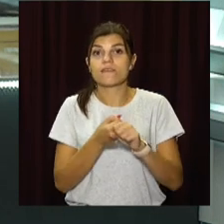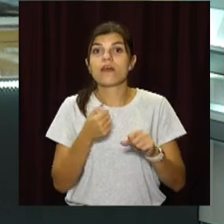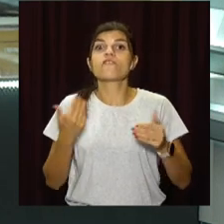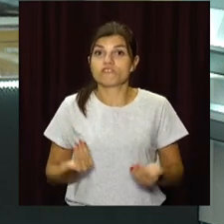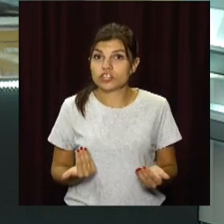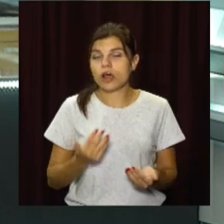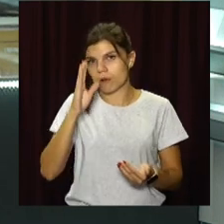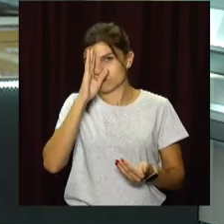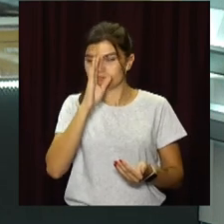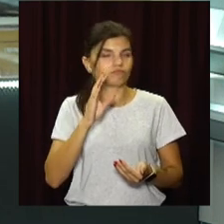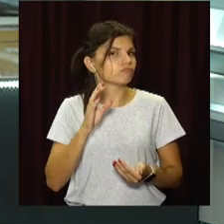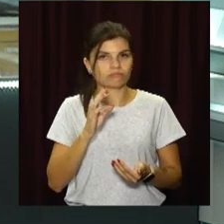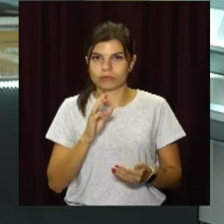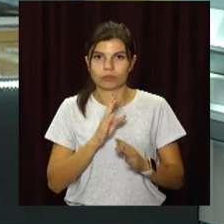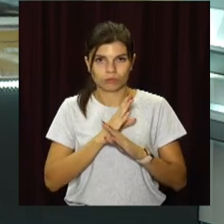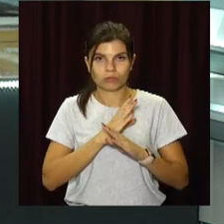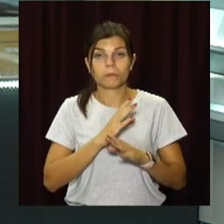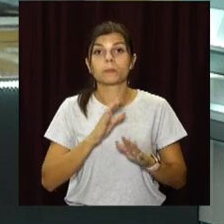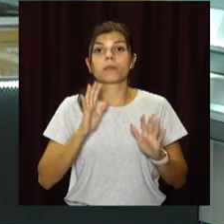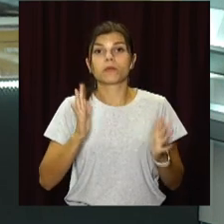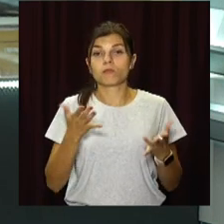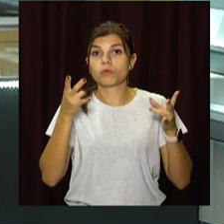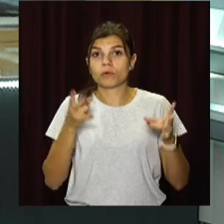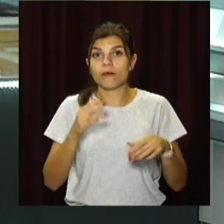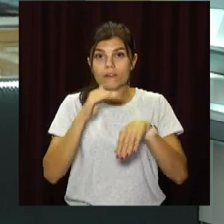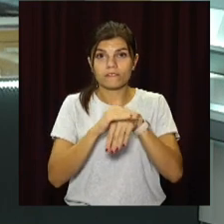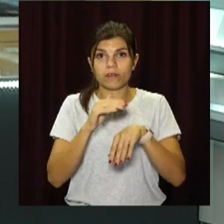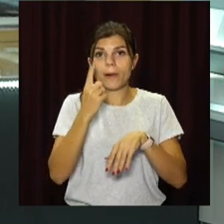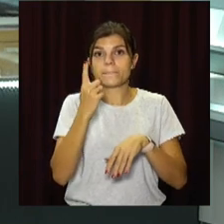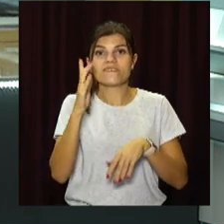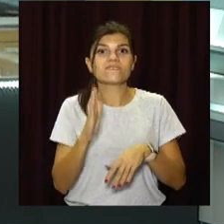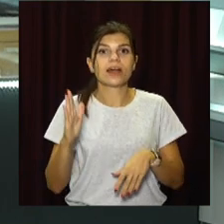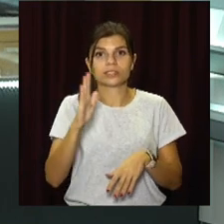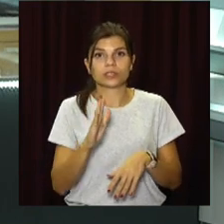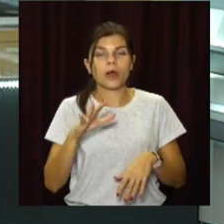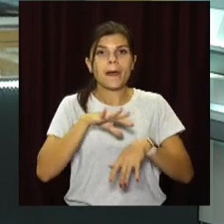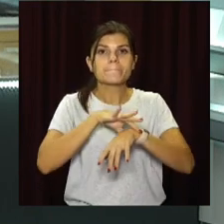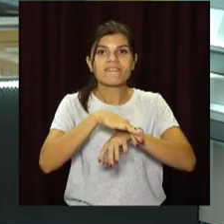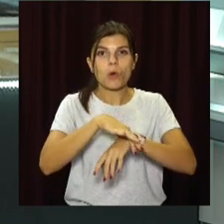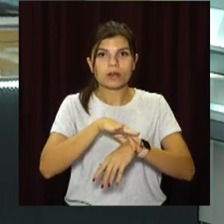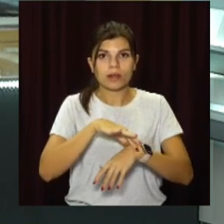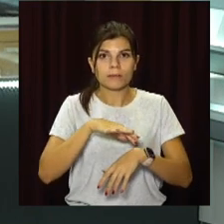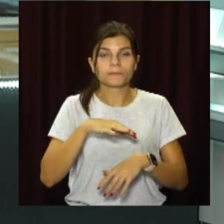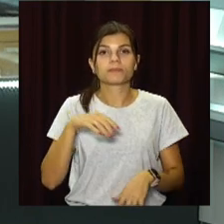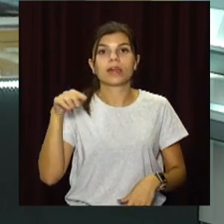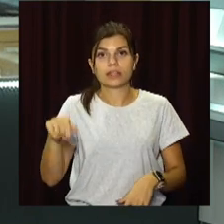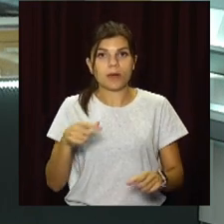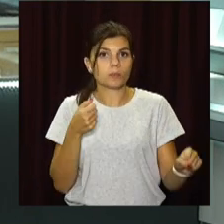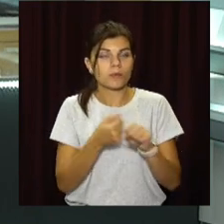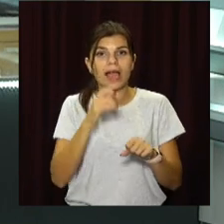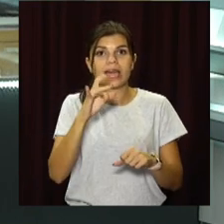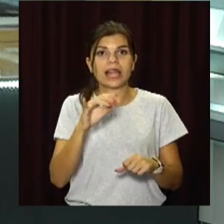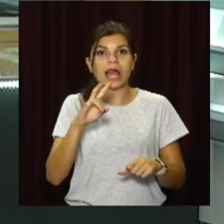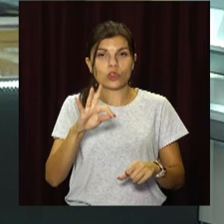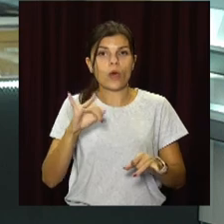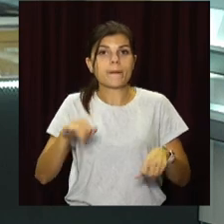чоловік – ні. Дорожня транспортна пригода сталася ввечері 1 вересня у Павлограді. Там зіштовхнулися Рено